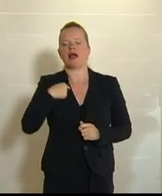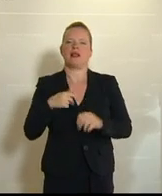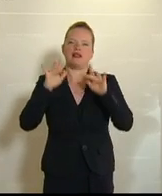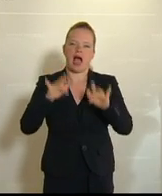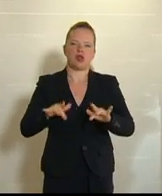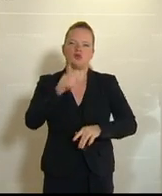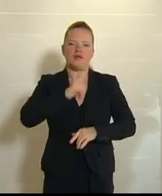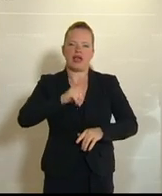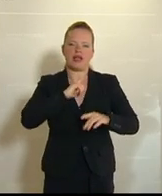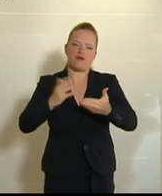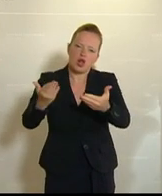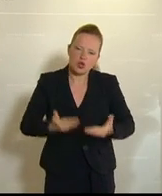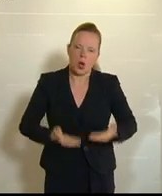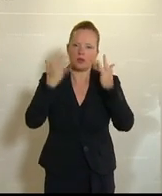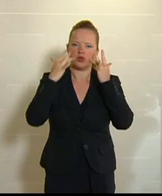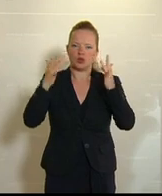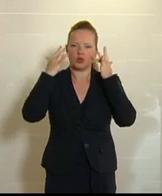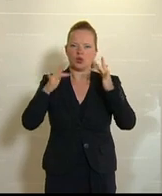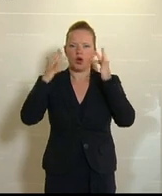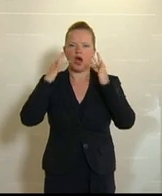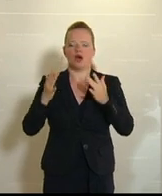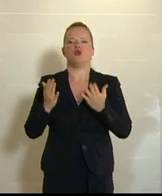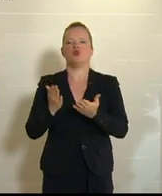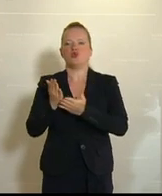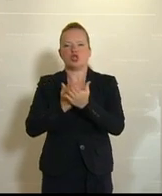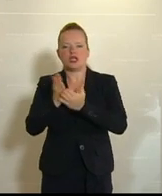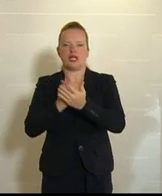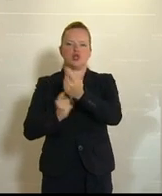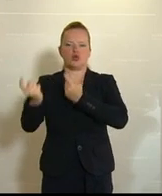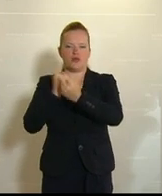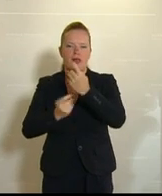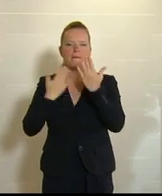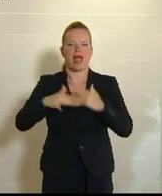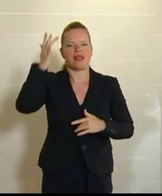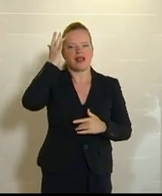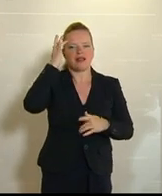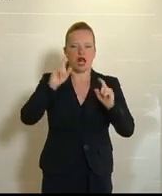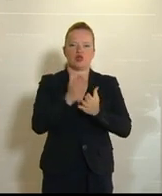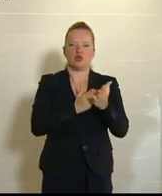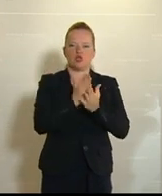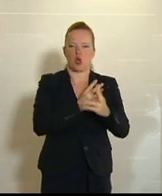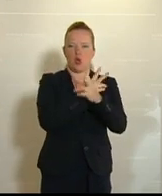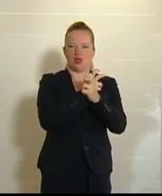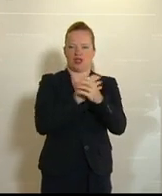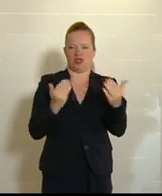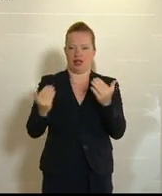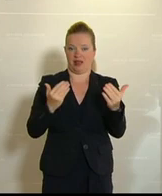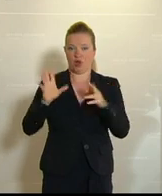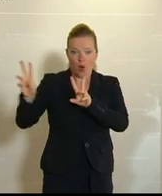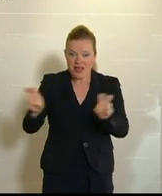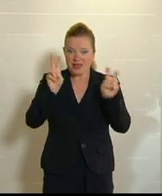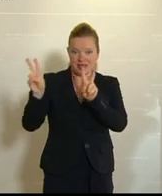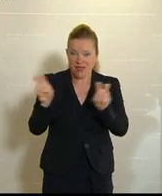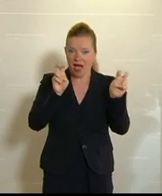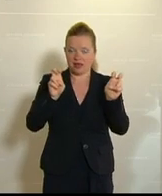Willkommenskultur. Der durchschnittliche Zuwanderer ist intelligenter als der durchschnittliche Österreicher. Das sind zwei unsterbliche Zitate Ihres